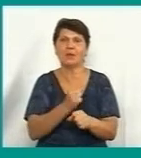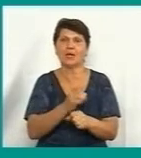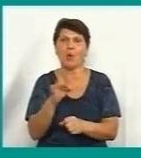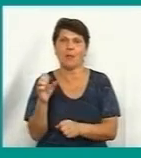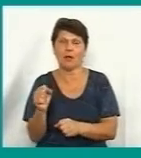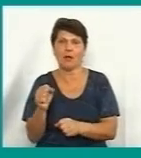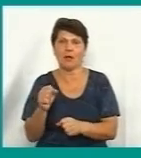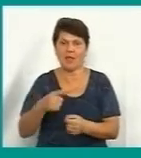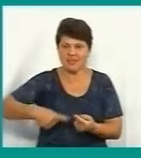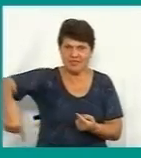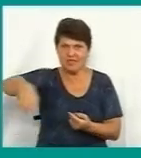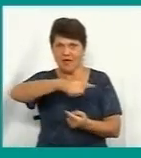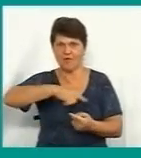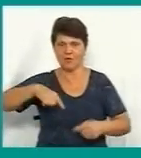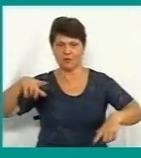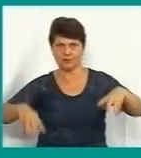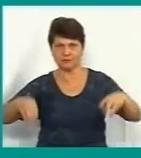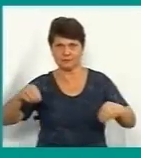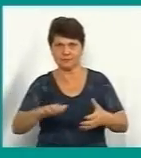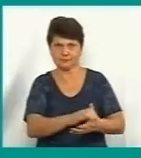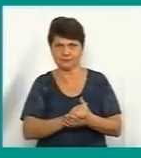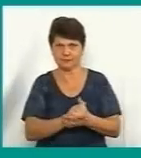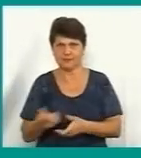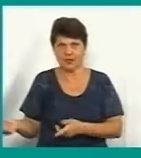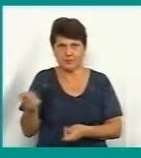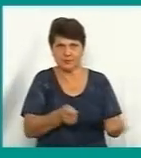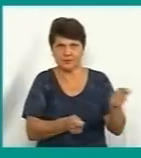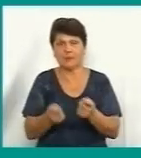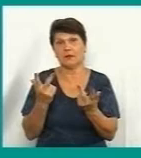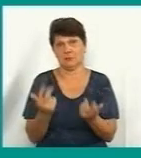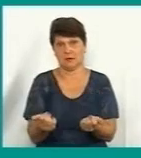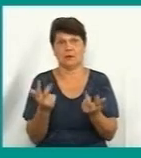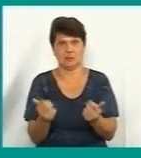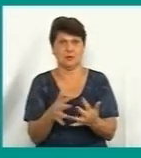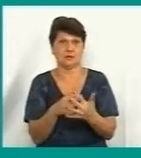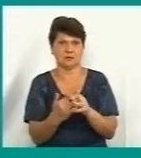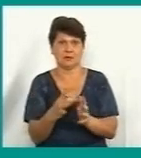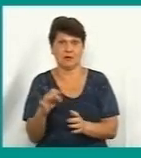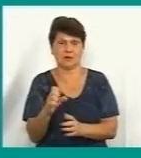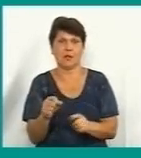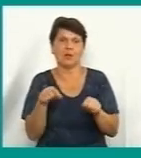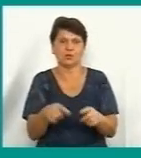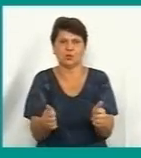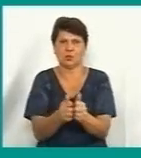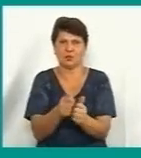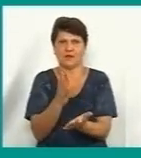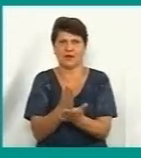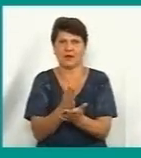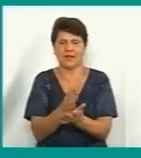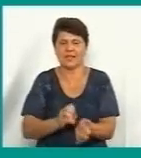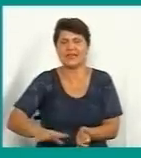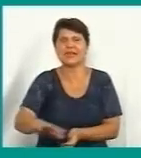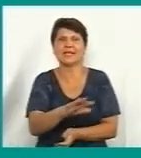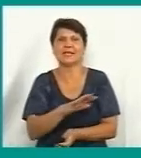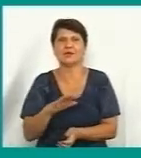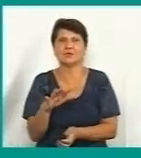громад туди також будуть звозити сміття? З навколишніх сільських рад, так. Там безпосередньо поруч з тією територією є